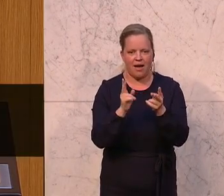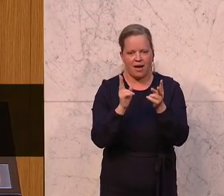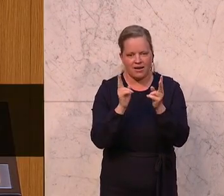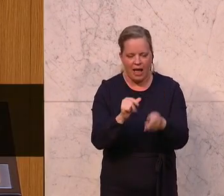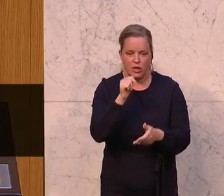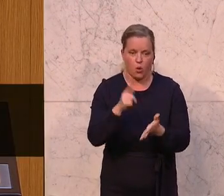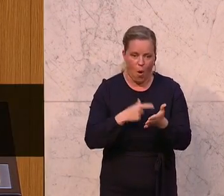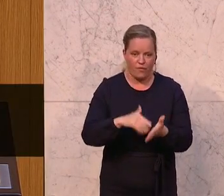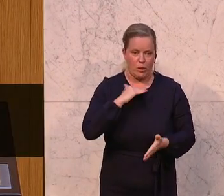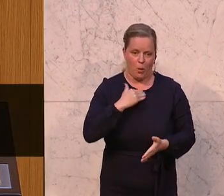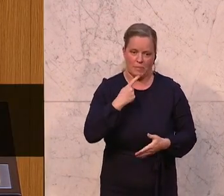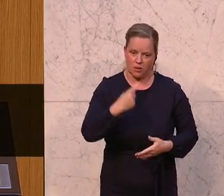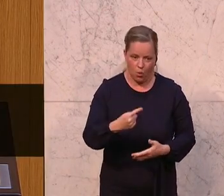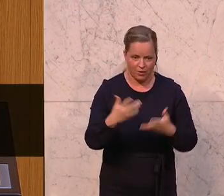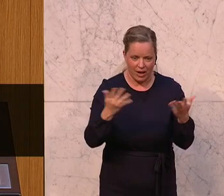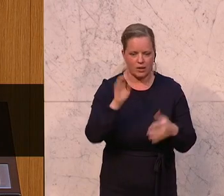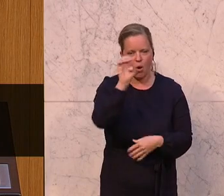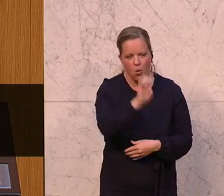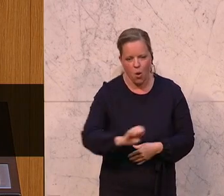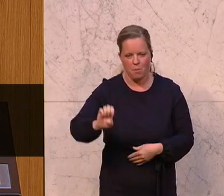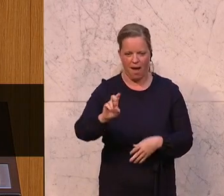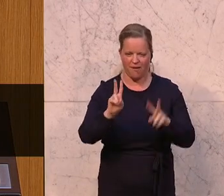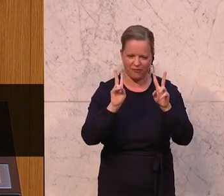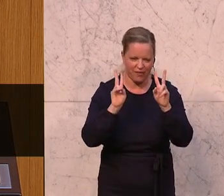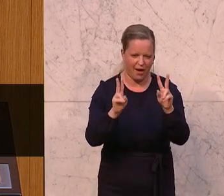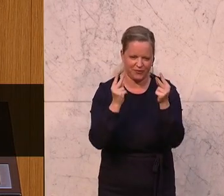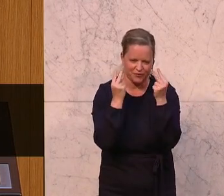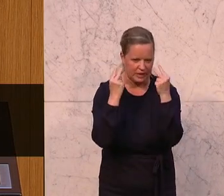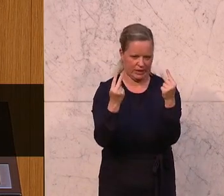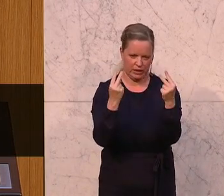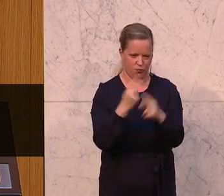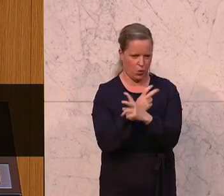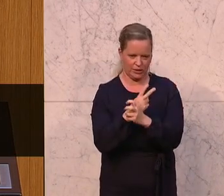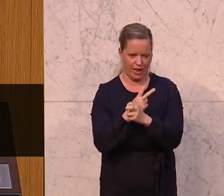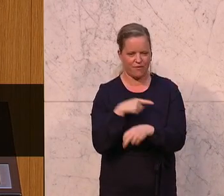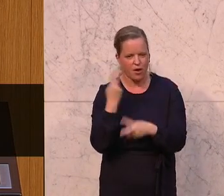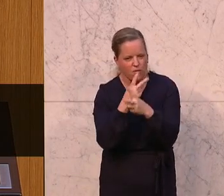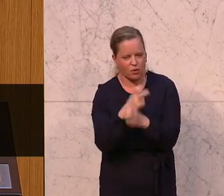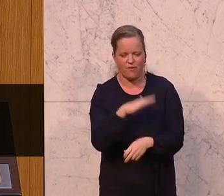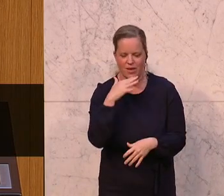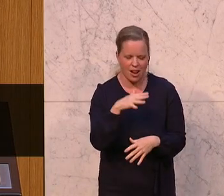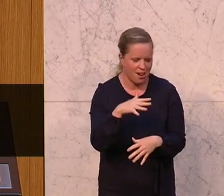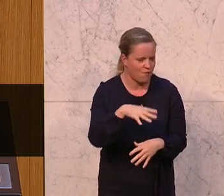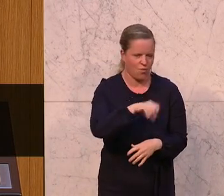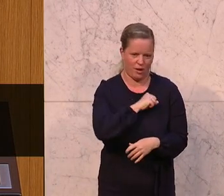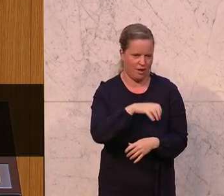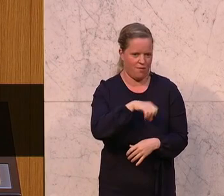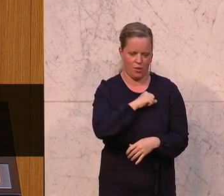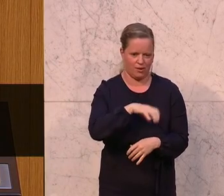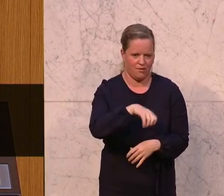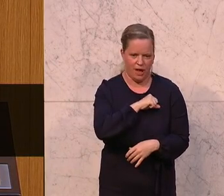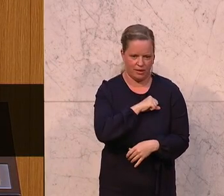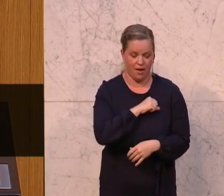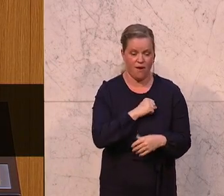wie wichtig Europa für Österreich ist und wie sehr wir auch davon profitiert haben. Und ich möchte mich hier jetzt nicht auf das wichtige